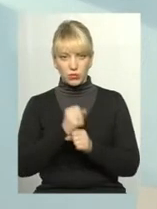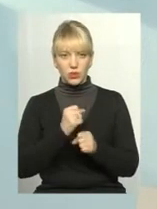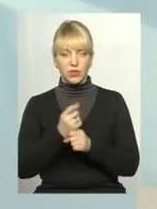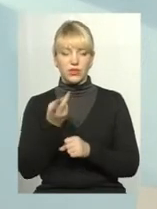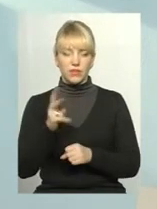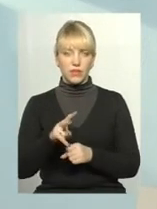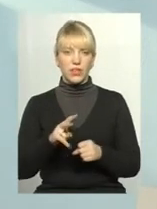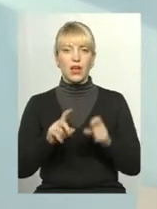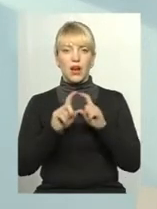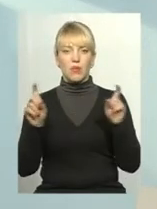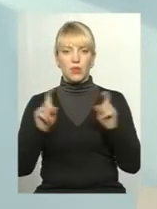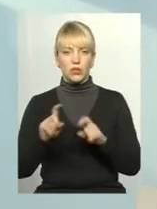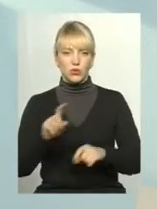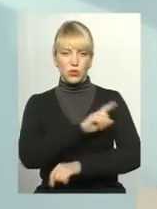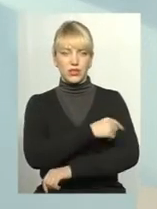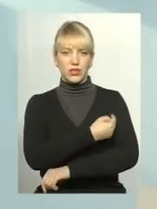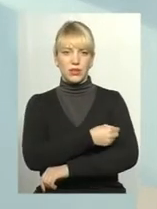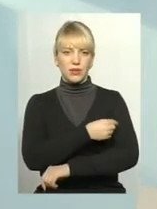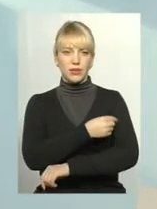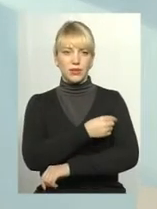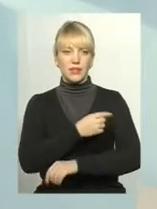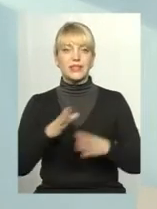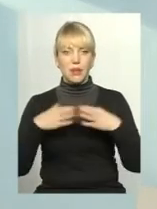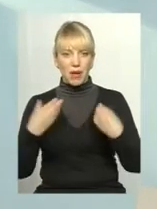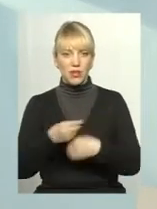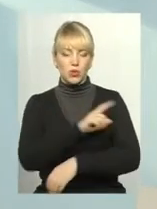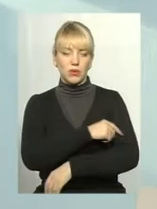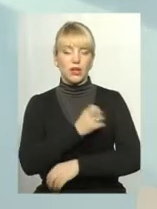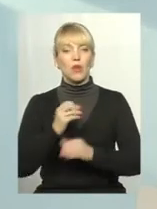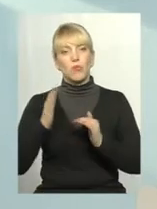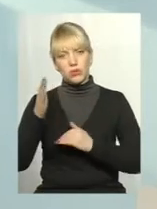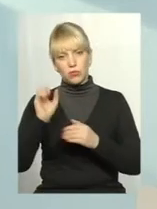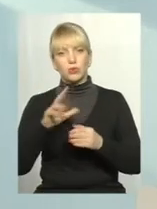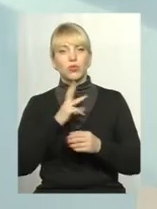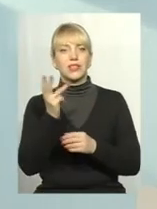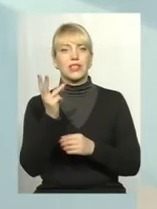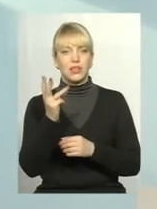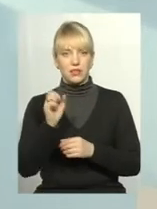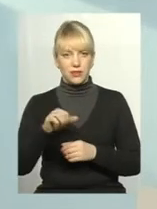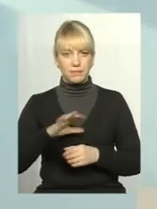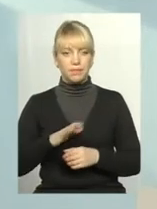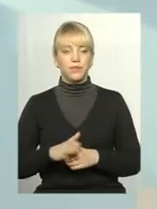амбулаторії сімейної медицини і на перспективу, можливо, ще одна амбулаторія. Тобто